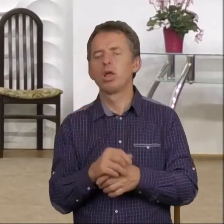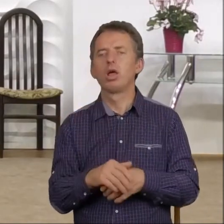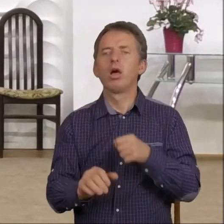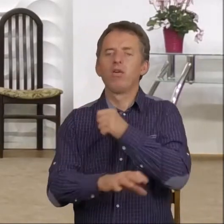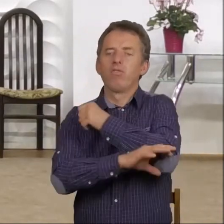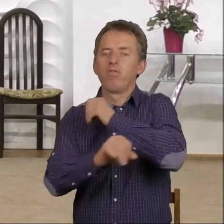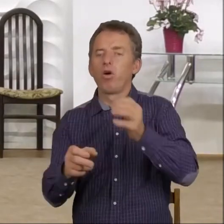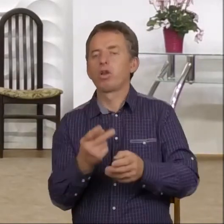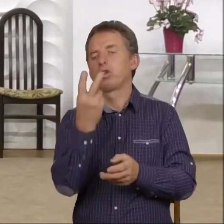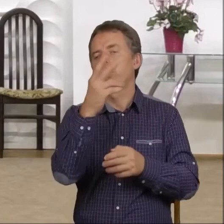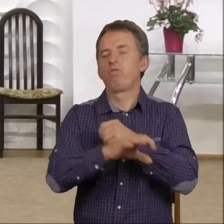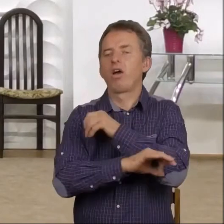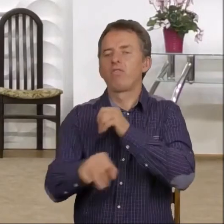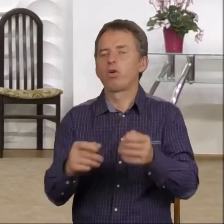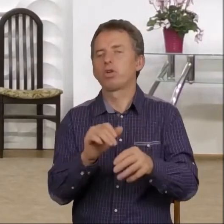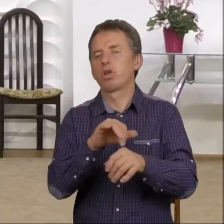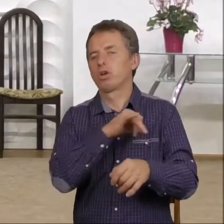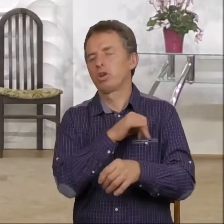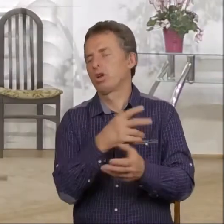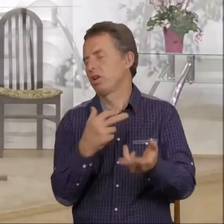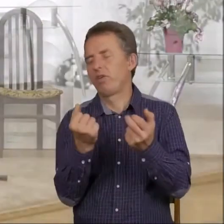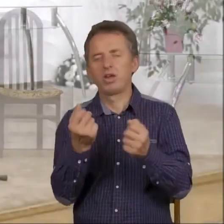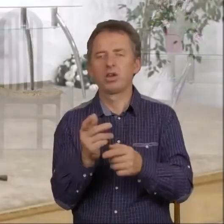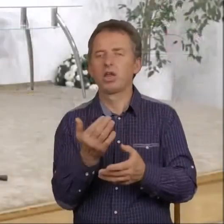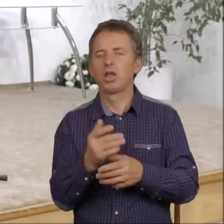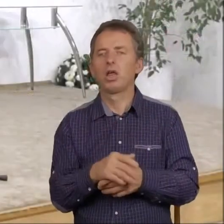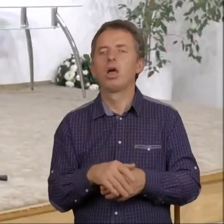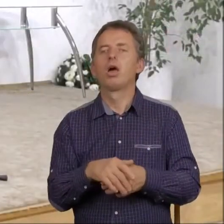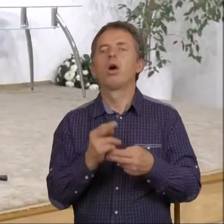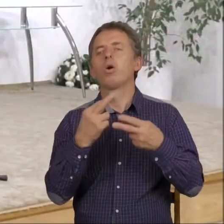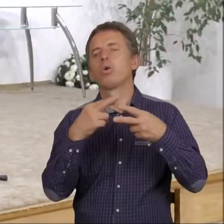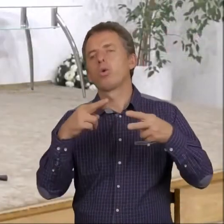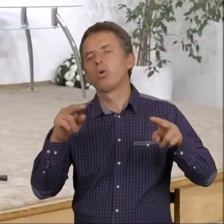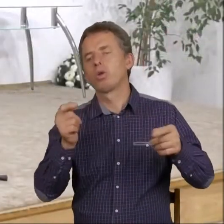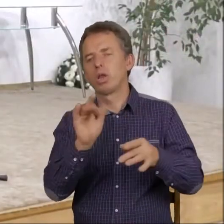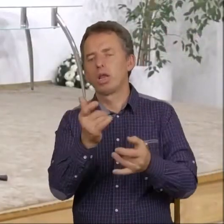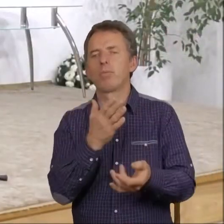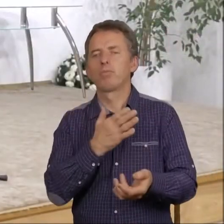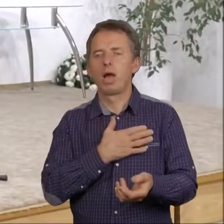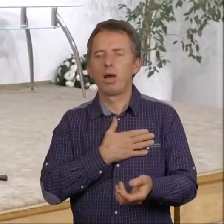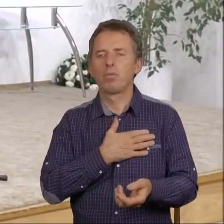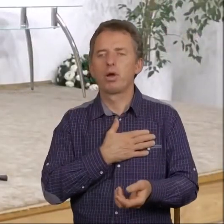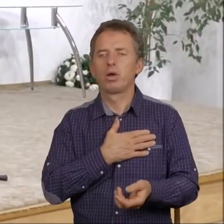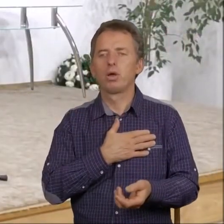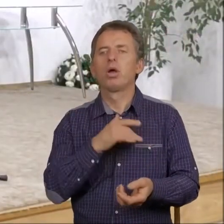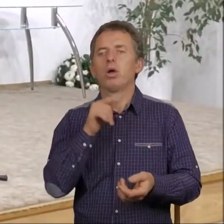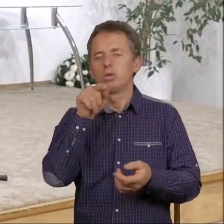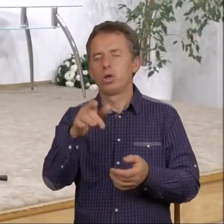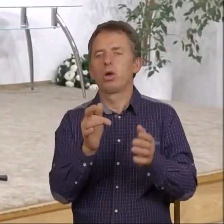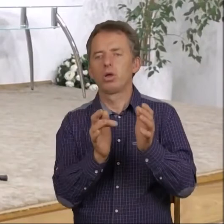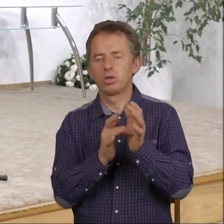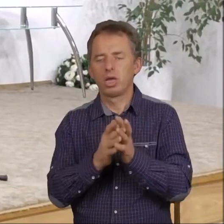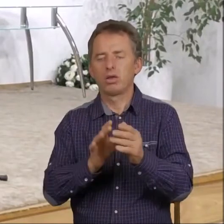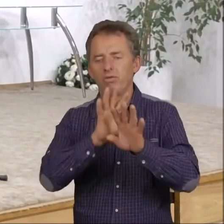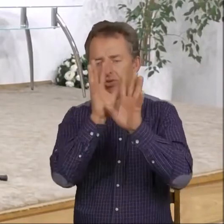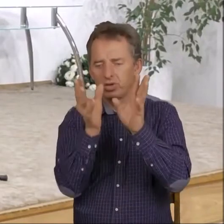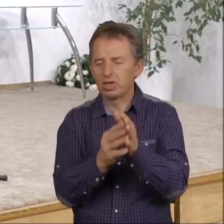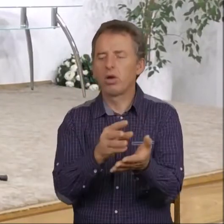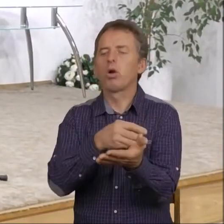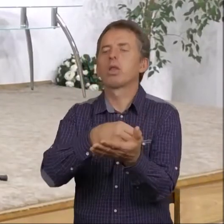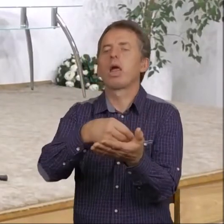grzechów, czy dwa worki, ale niezależnie od tego, ile mamy, to Jezus za to wszystko zapłacił.